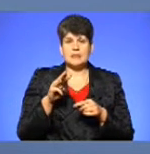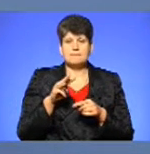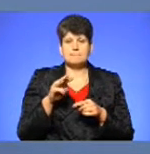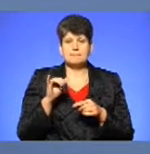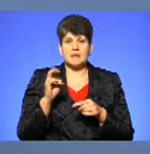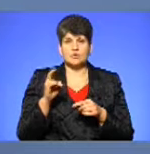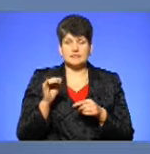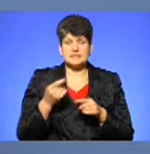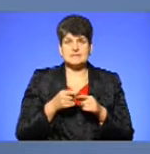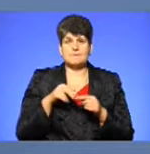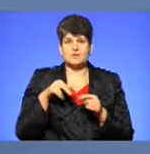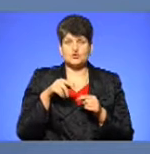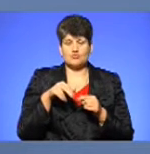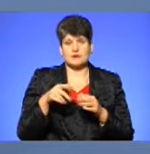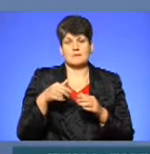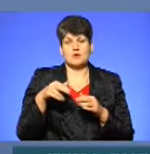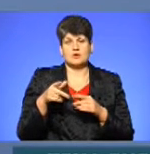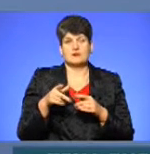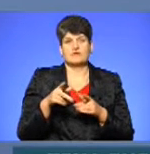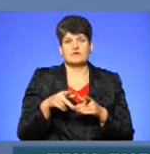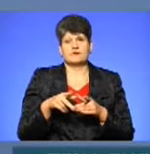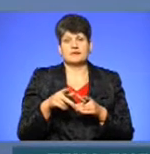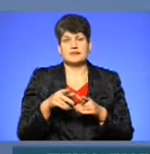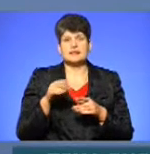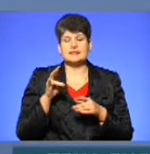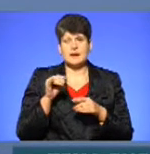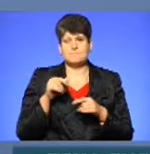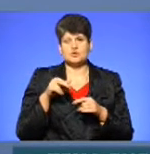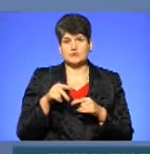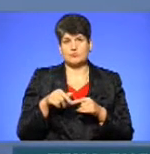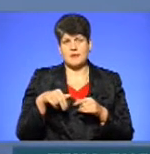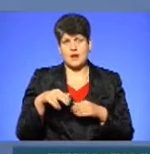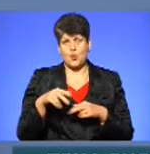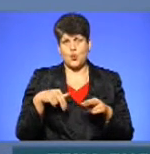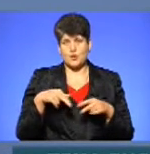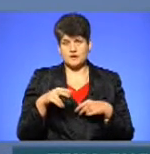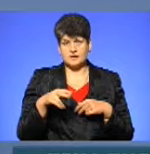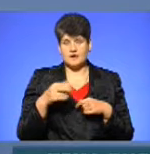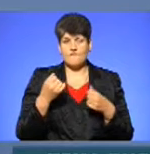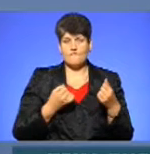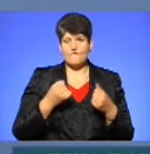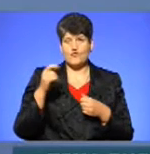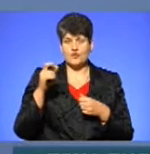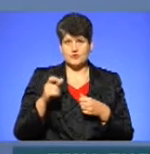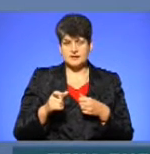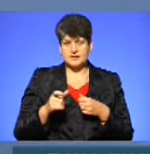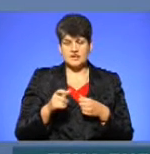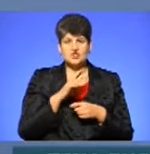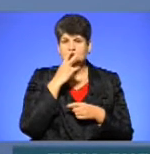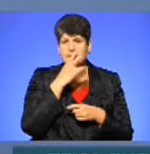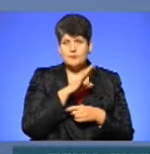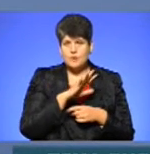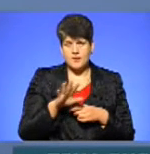Це пішоходи переходили вистанову на пішоходному переході, водій чи не побачив,